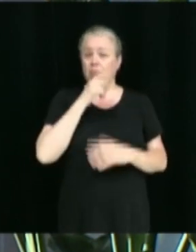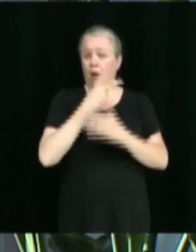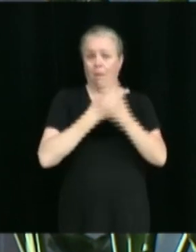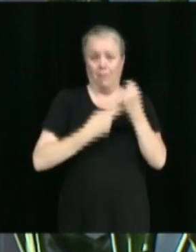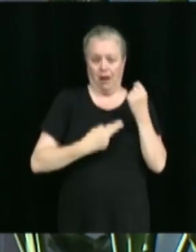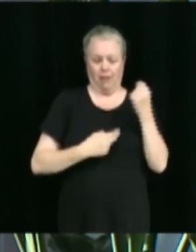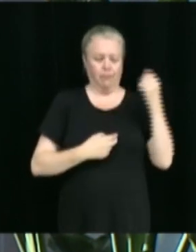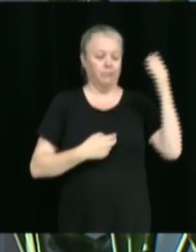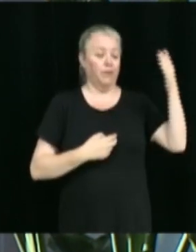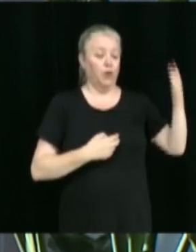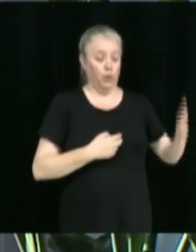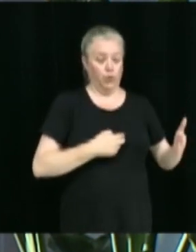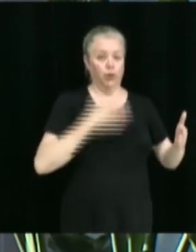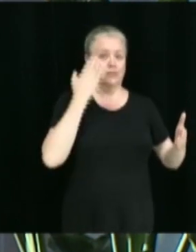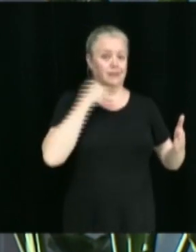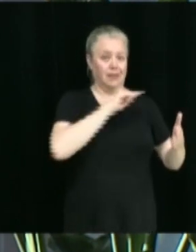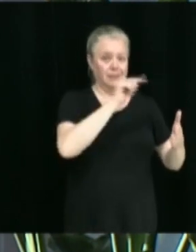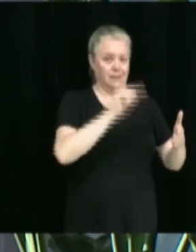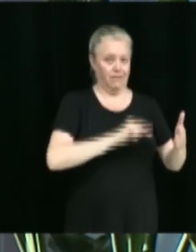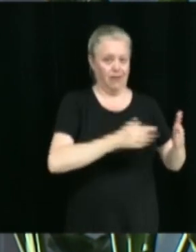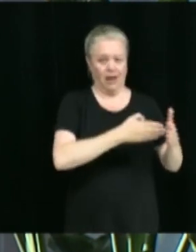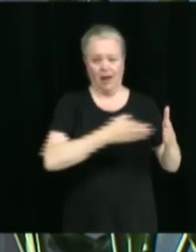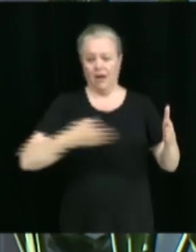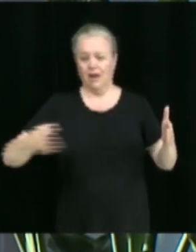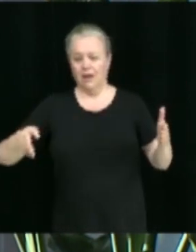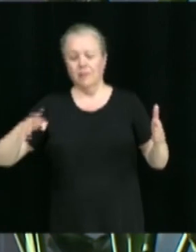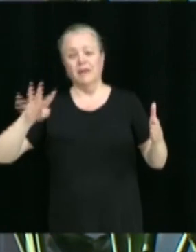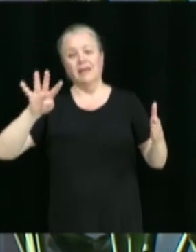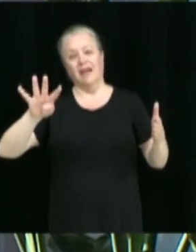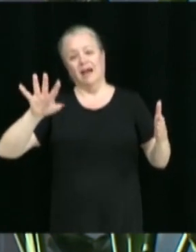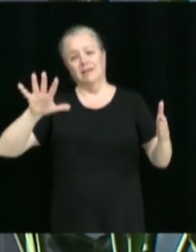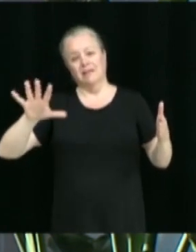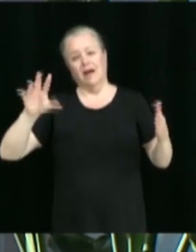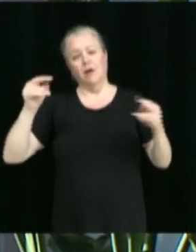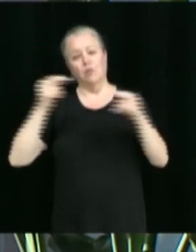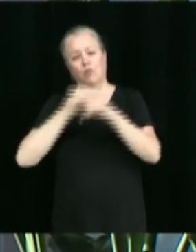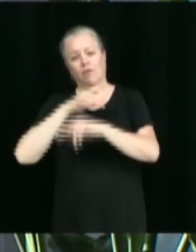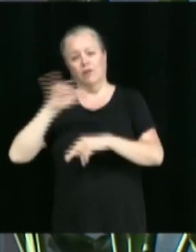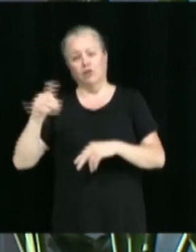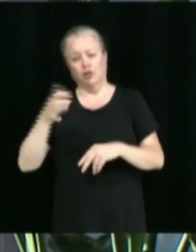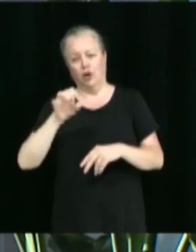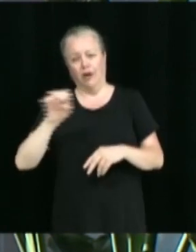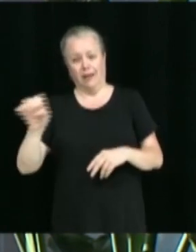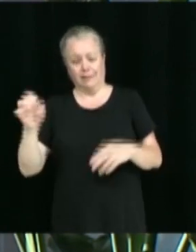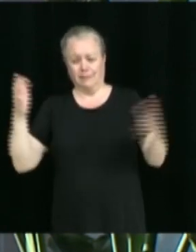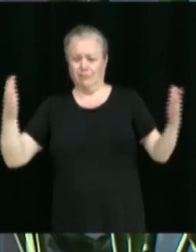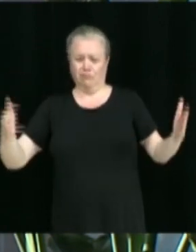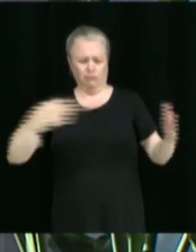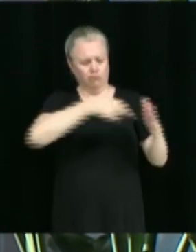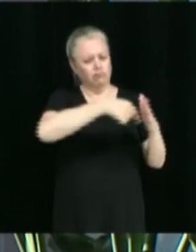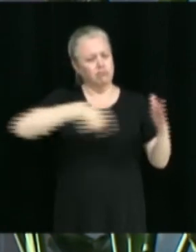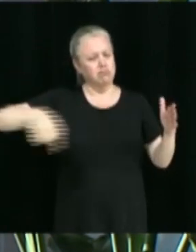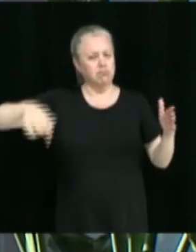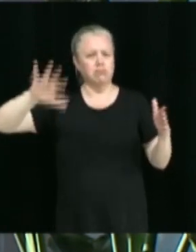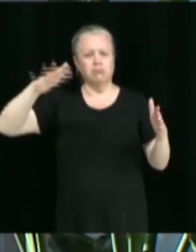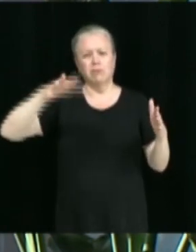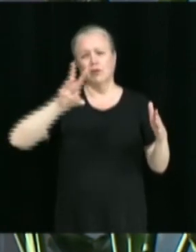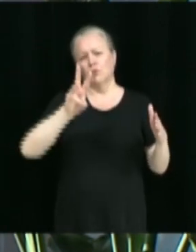Saint-Zéphirin et le numéro 45 boulevard Jutra-Est sur une distance d'environ 65 mètres.